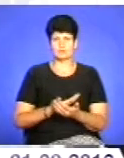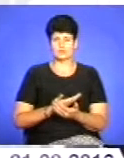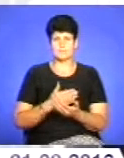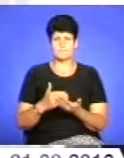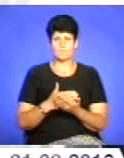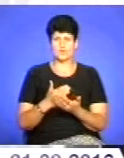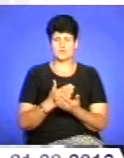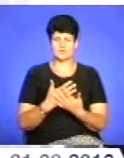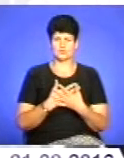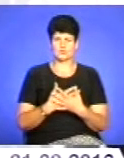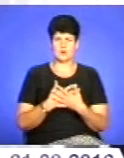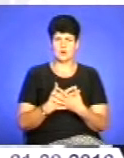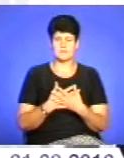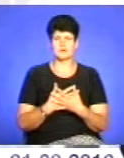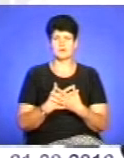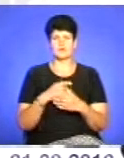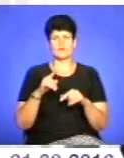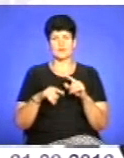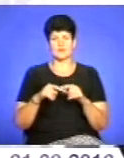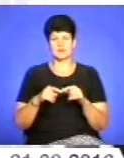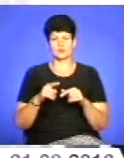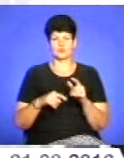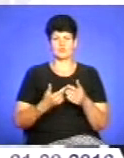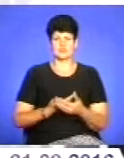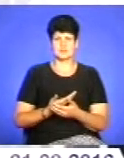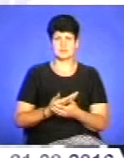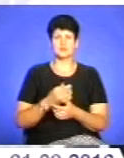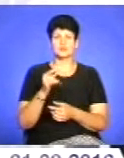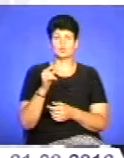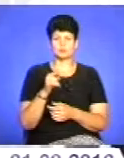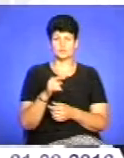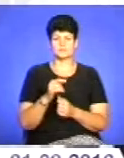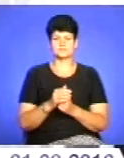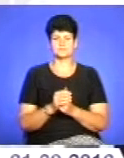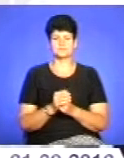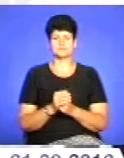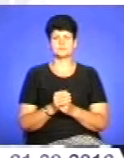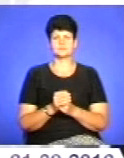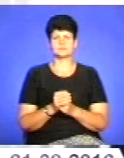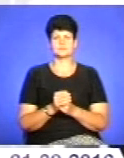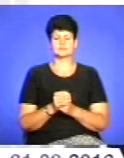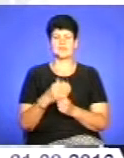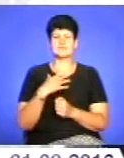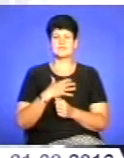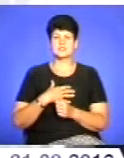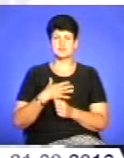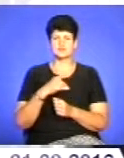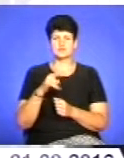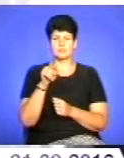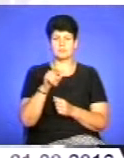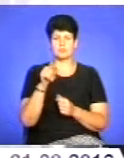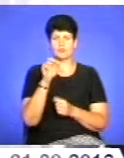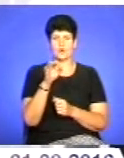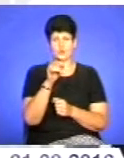політичному, і громадському, і в родинному житті. Тому важливо, що ми про нього пам